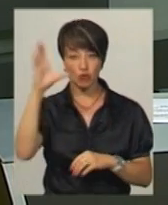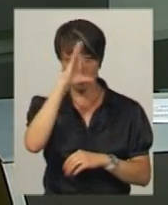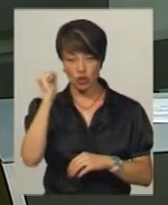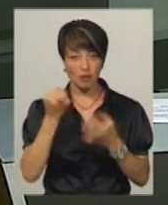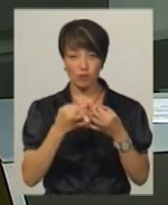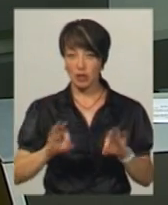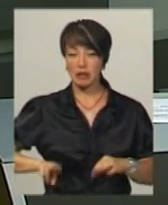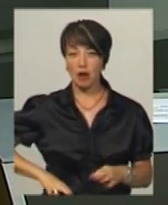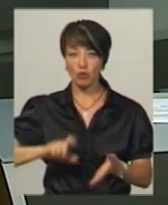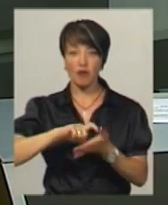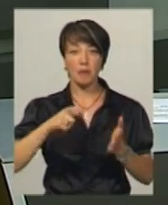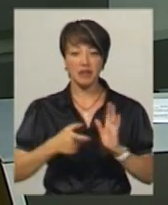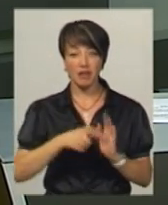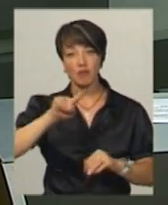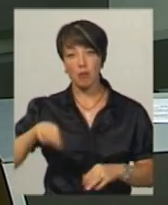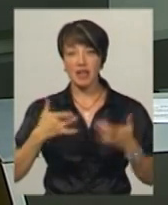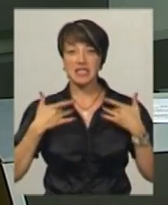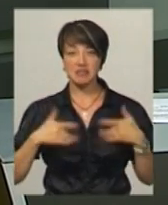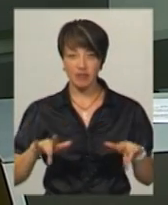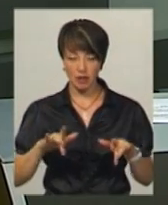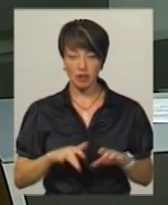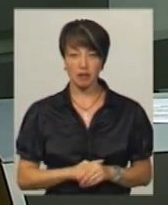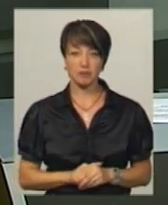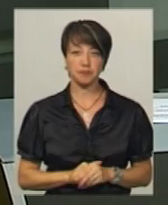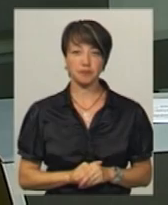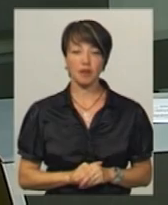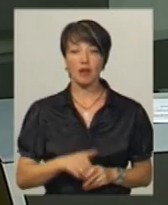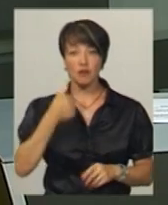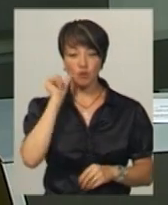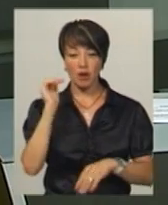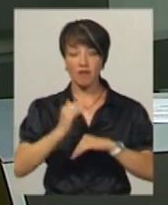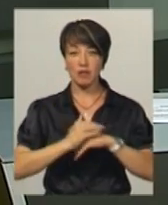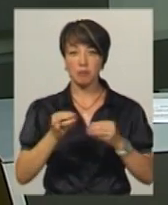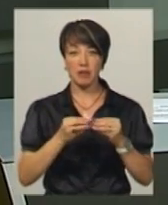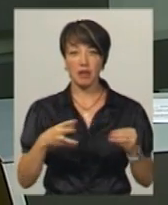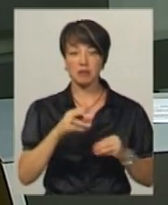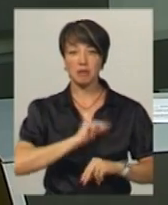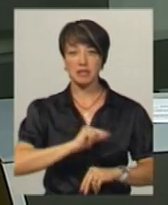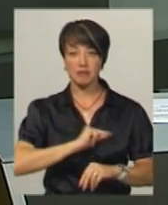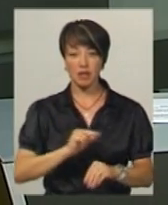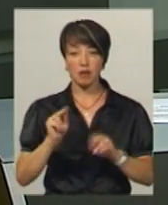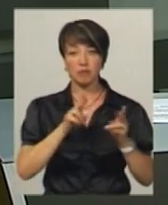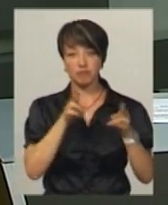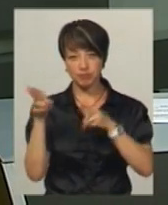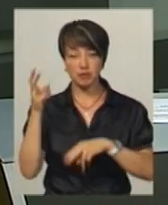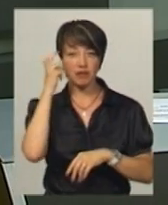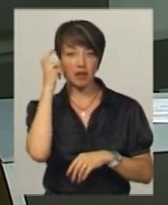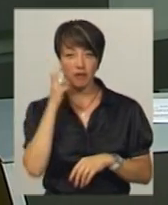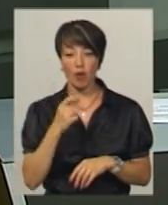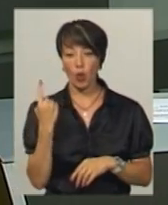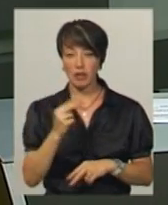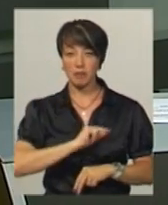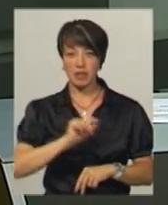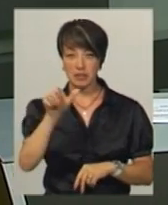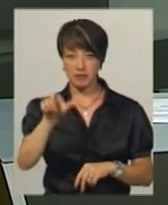не пускали директора в його кабінет та вимагали звільнення Сергія Кириченка. Учора ввечері 15 працівників перебували у Києві. Одна з